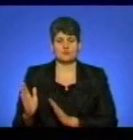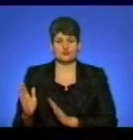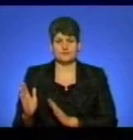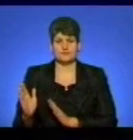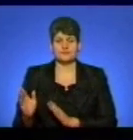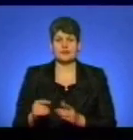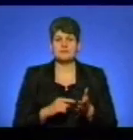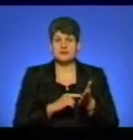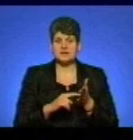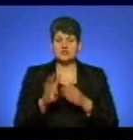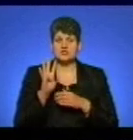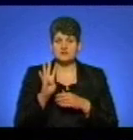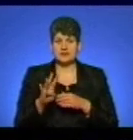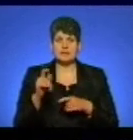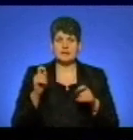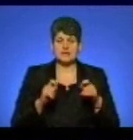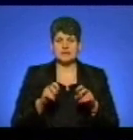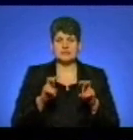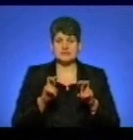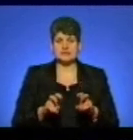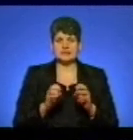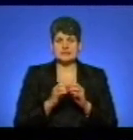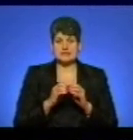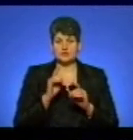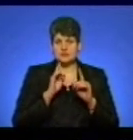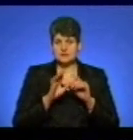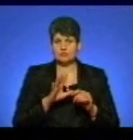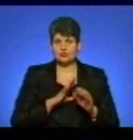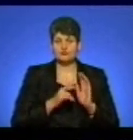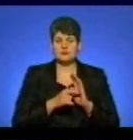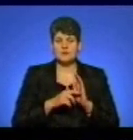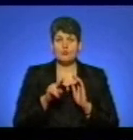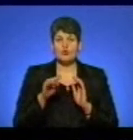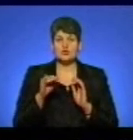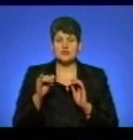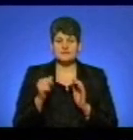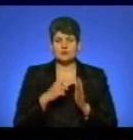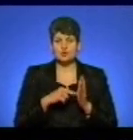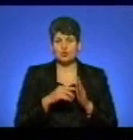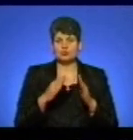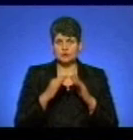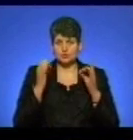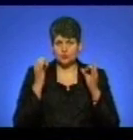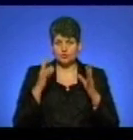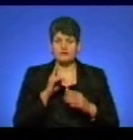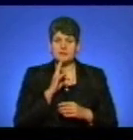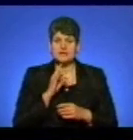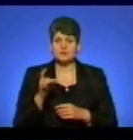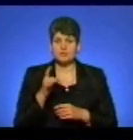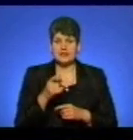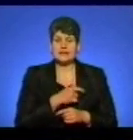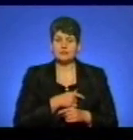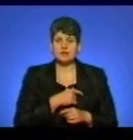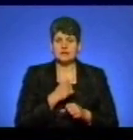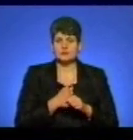Зазначу, четверте пленарне засідання десятої сесії відбулося у приміщенні Почаївського міського будинку культури у Кременецькому районі. Депутати